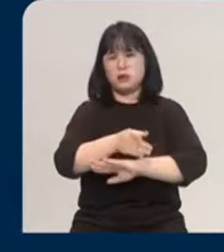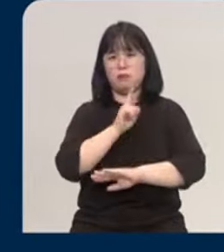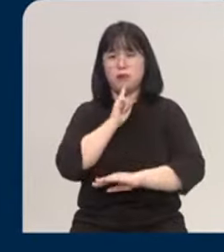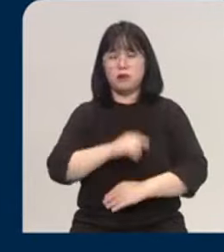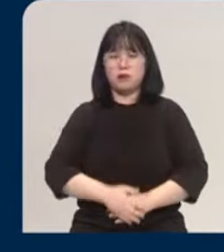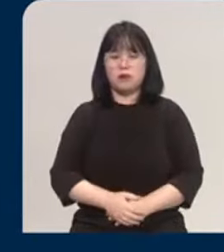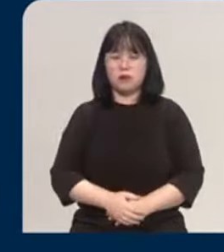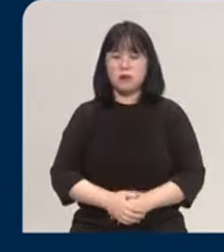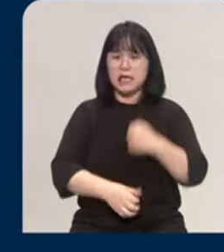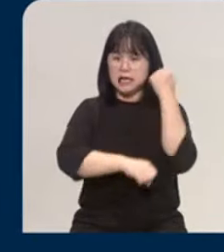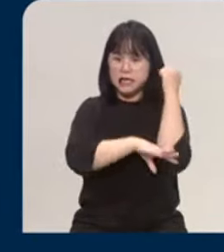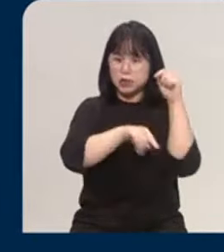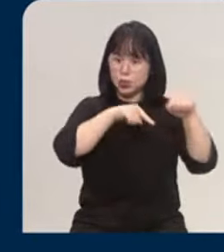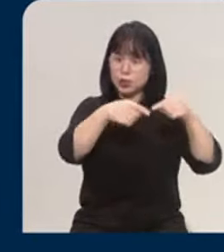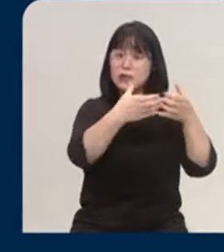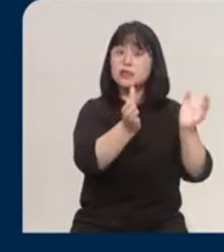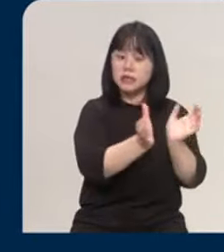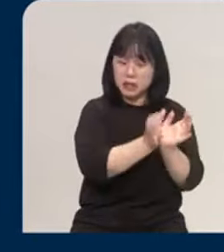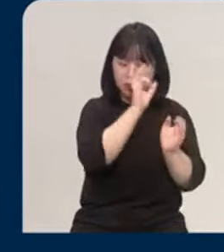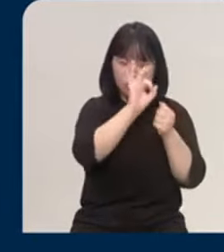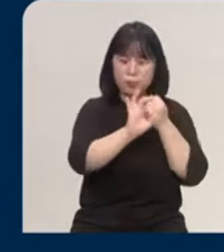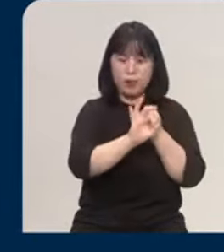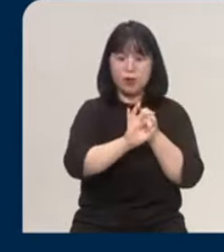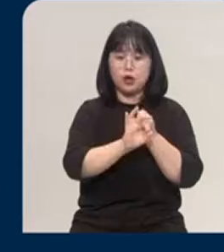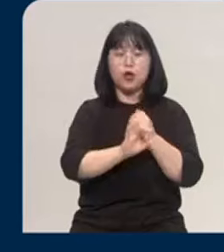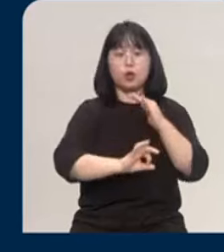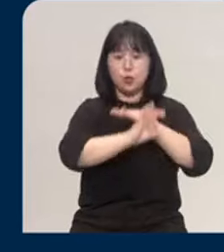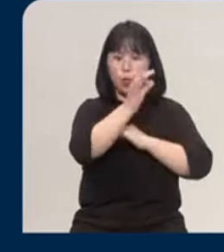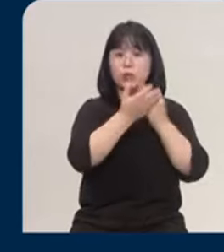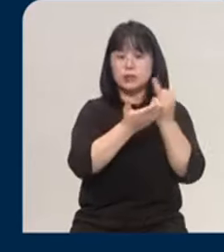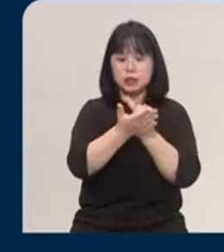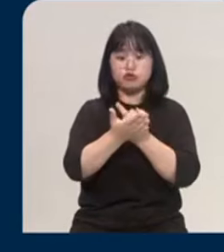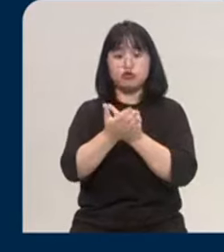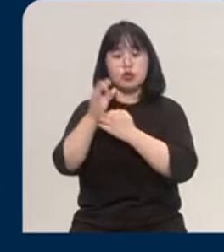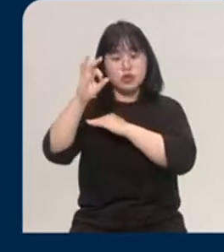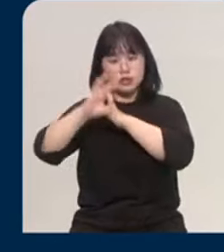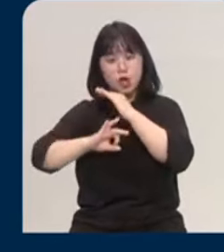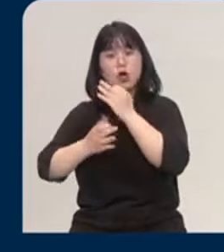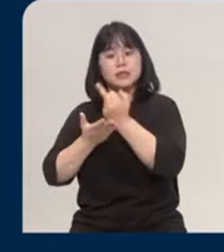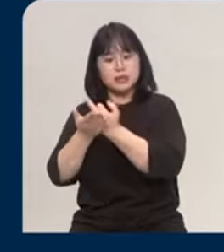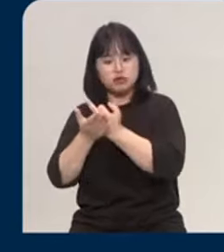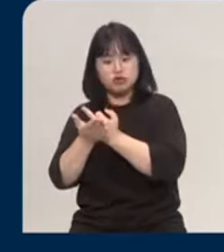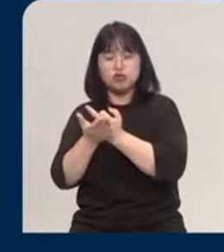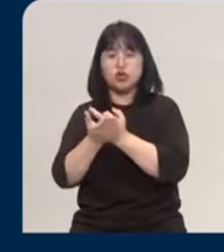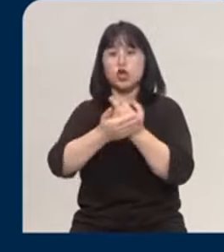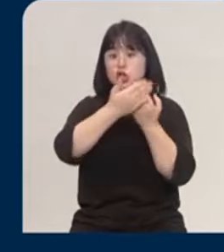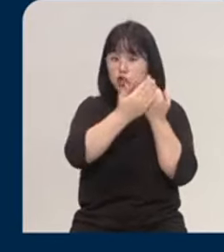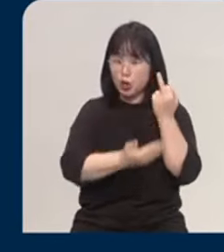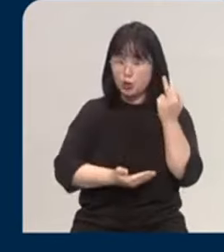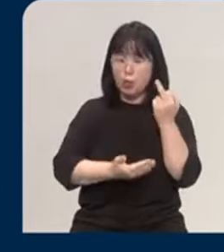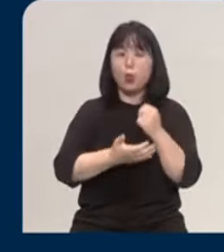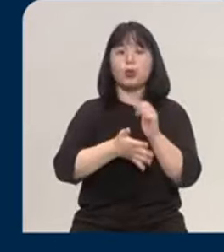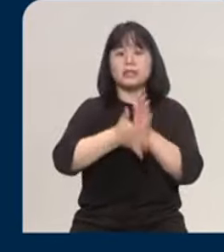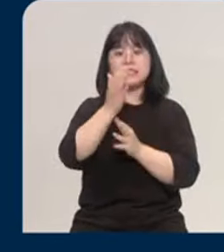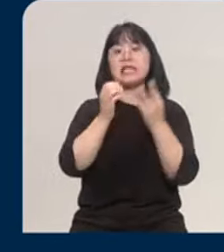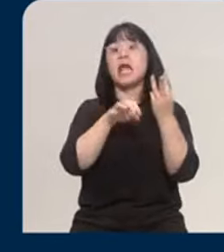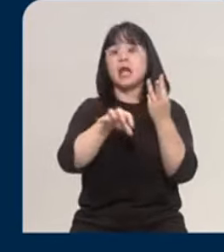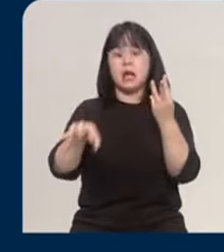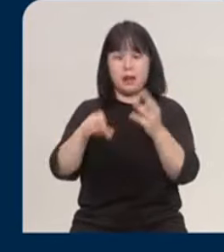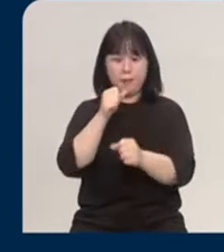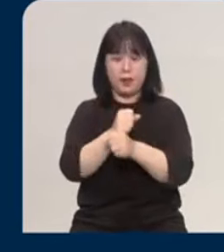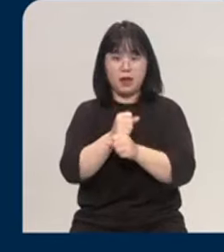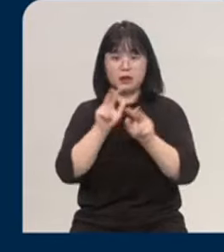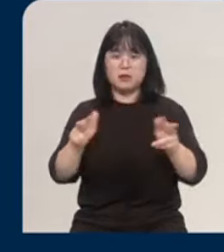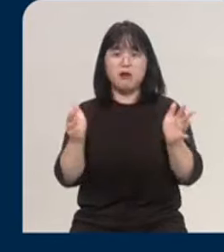기초자치단체의 수도 동제주시와 서어주시, 서귀포시 3개를 만들기로 했습니다. 그동안 경쟁이